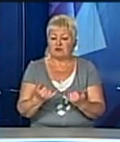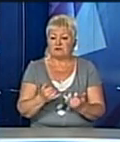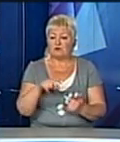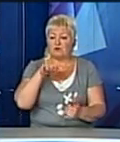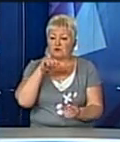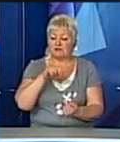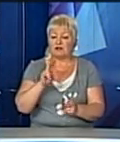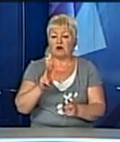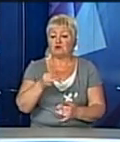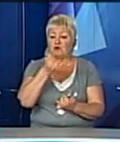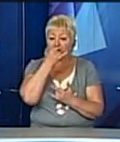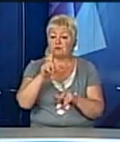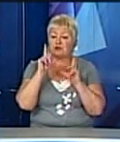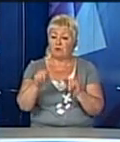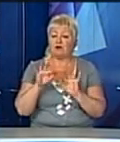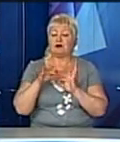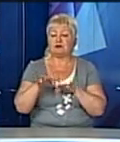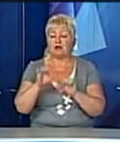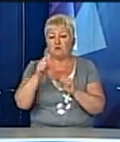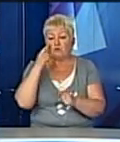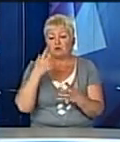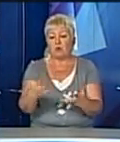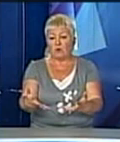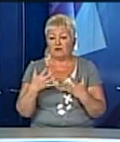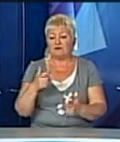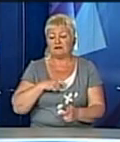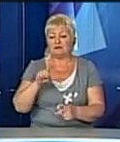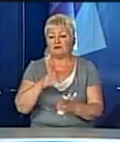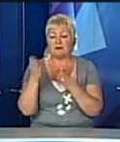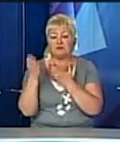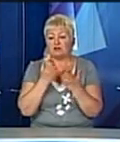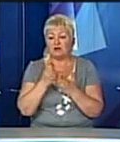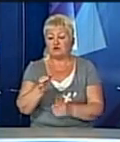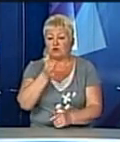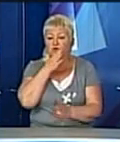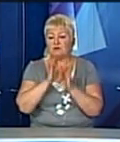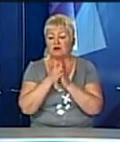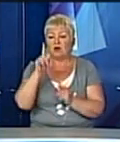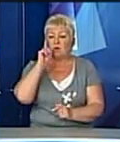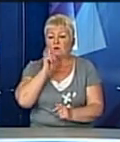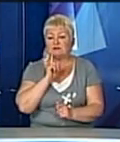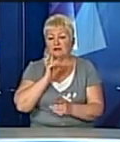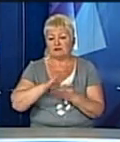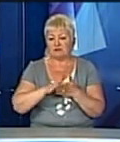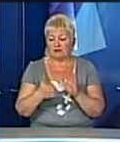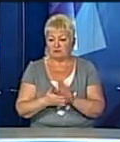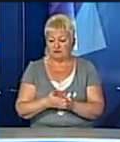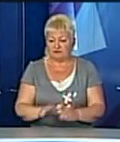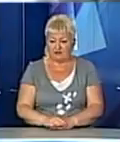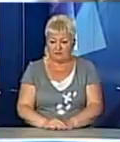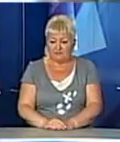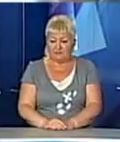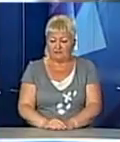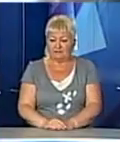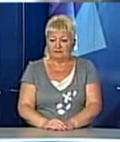хто не матиме змоги поїхати на море, зможуть уявити себе там, читаючи улюблені книги у затишній атмосфері. Розваги, у сюжеті.